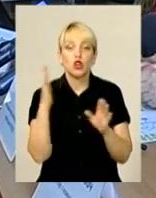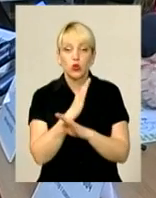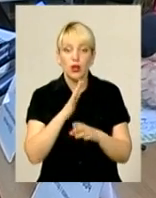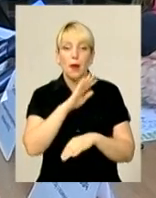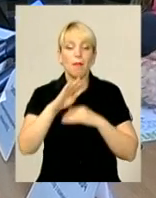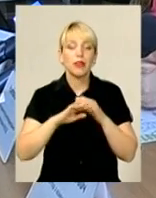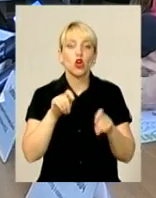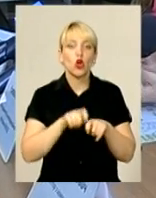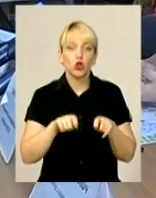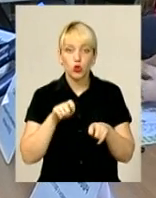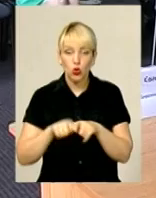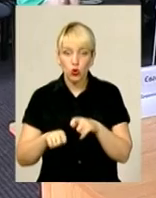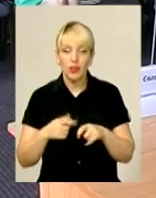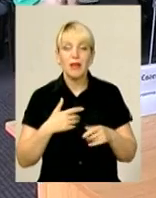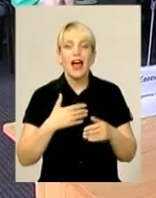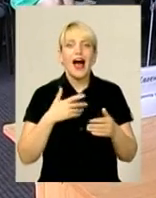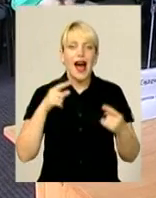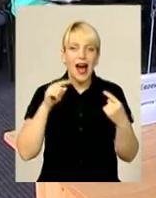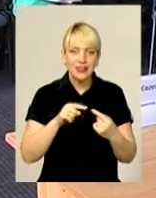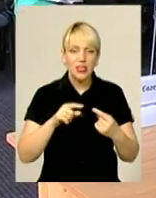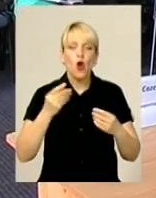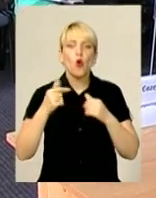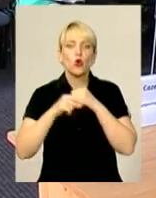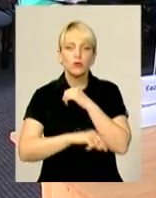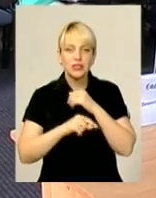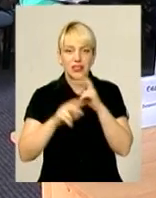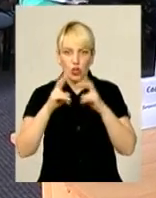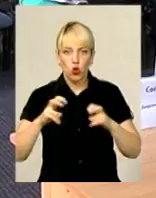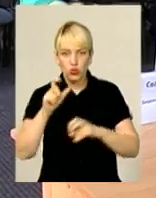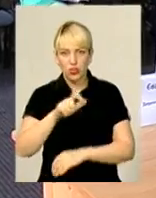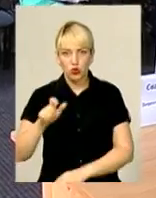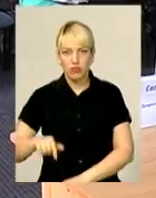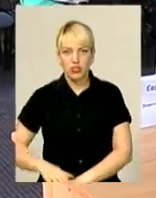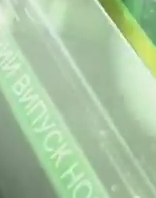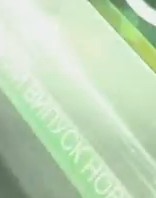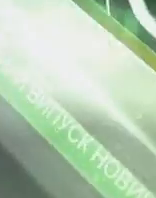у антикорупційних розслідувачів. Юлія Стофурова, Максим Захарченко для інформаційного випуску.